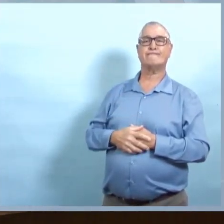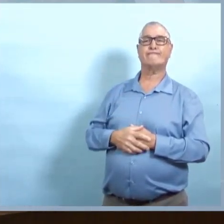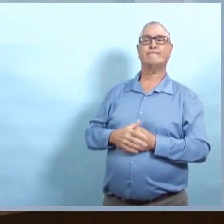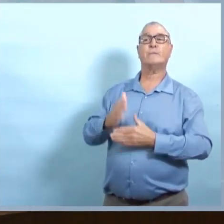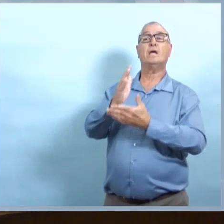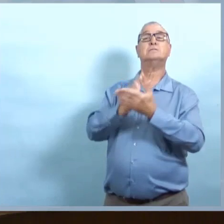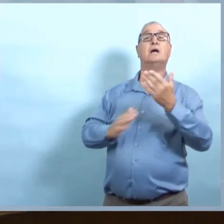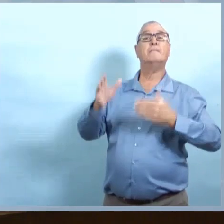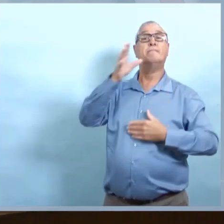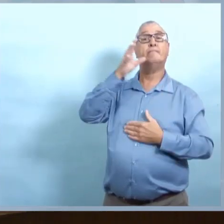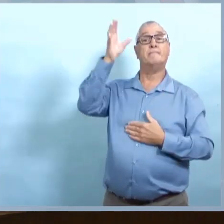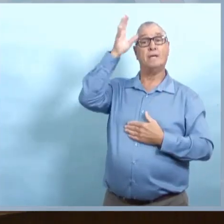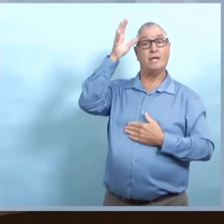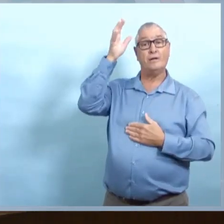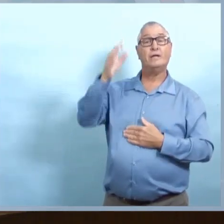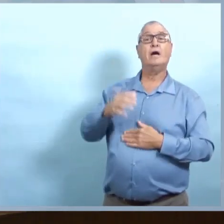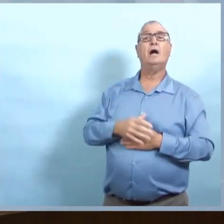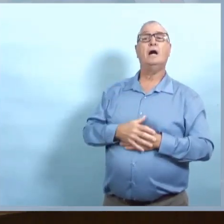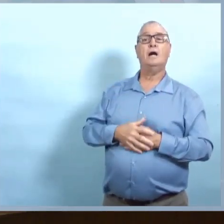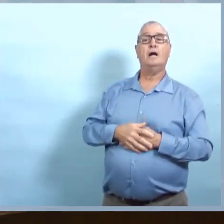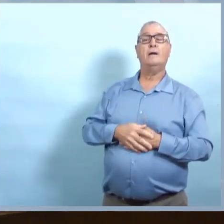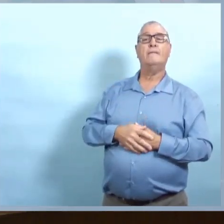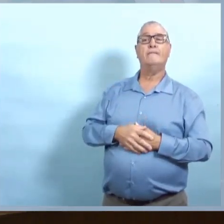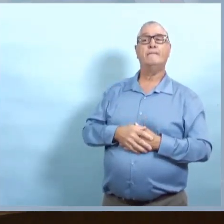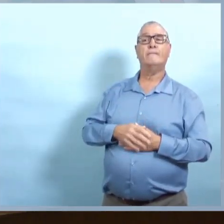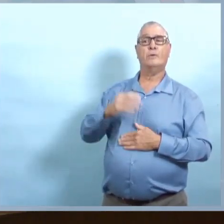De Radio-Canada, Gavin.